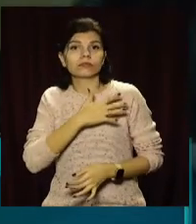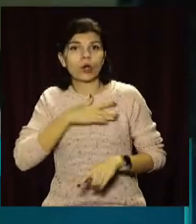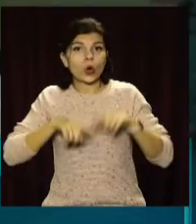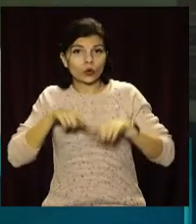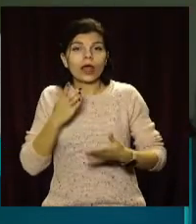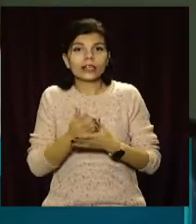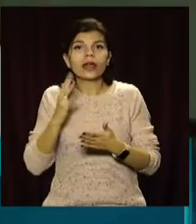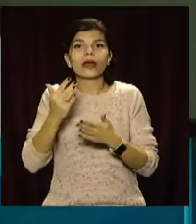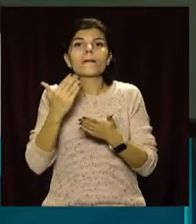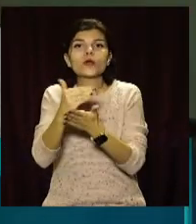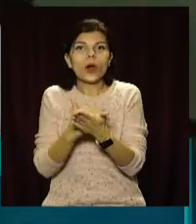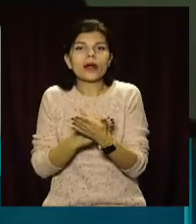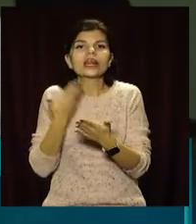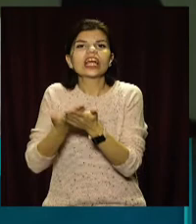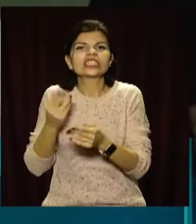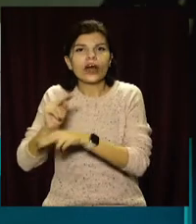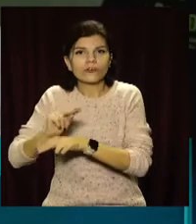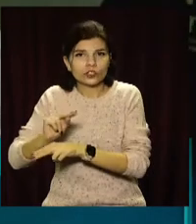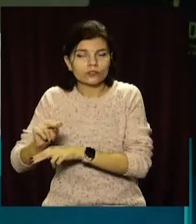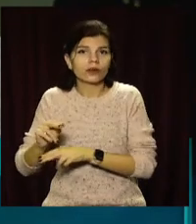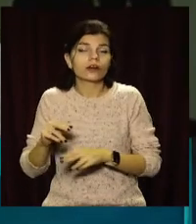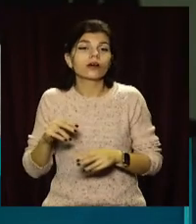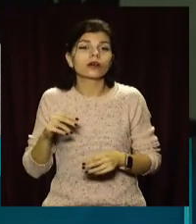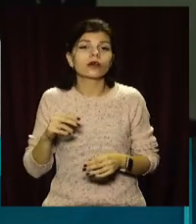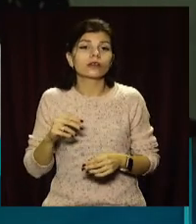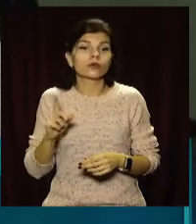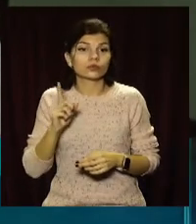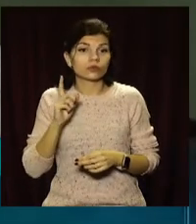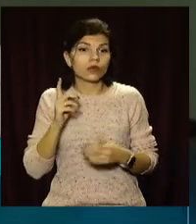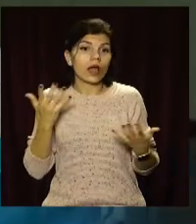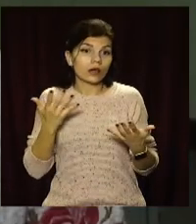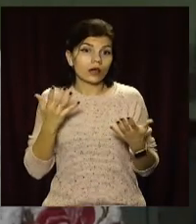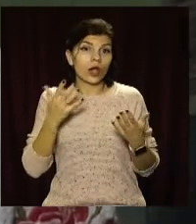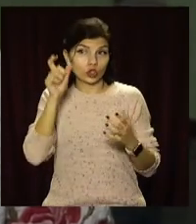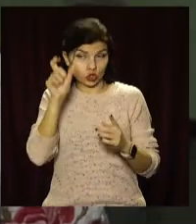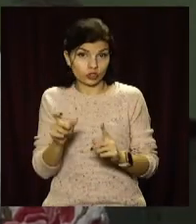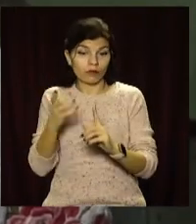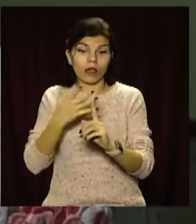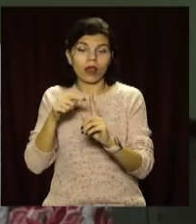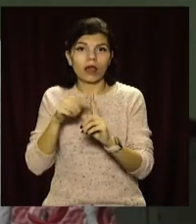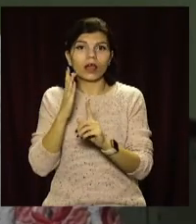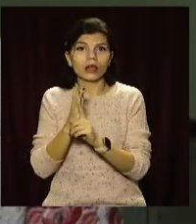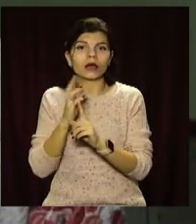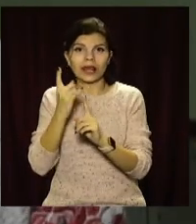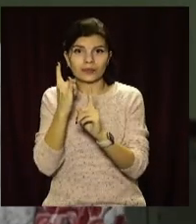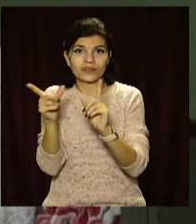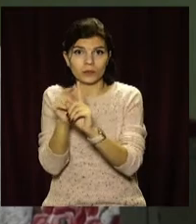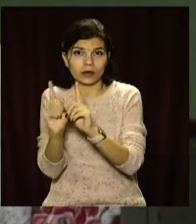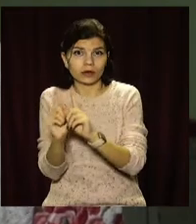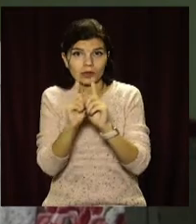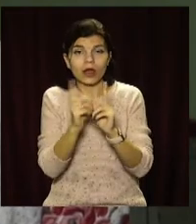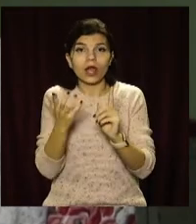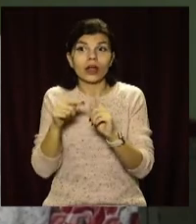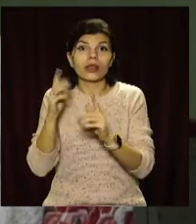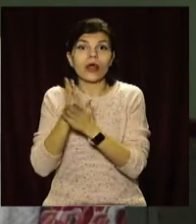наставничества. Програма наставничества предполагає перед собою, що якийсь конкретний людина з якимось конкретним дитимом, який знаходиться в